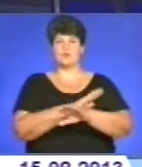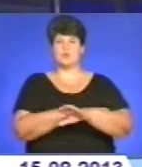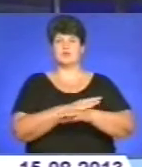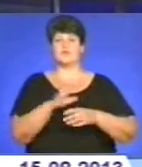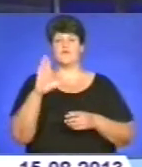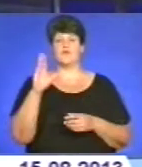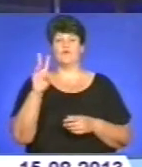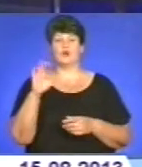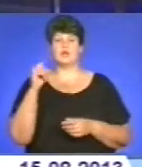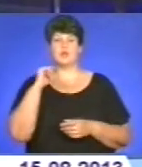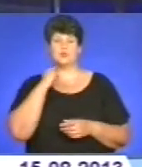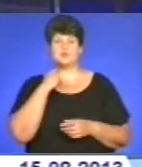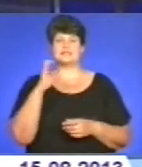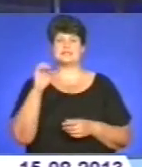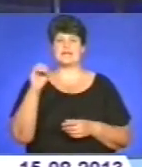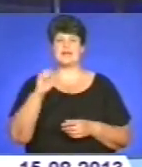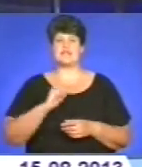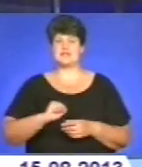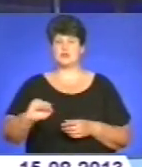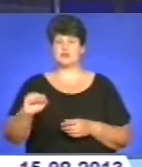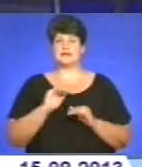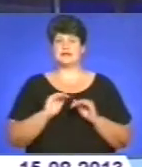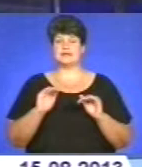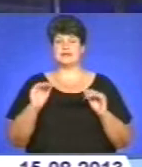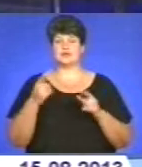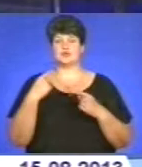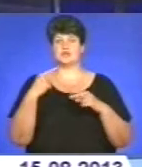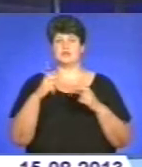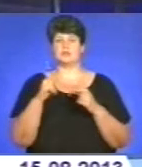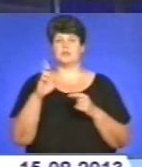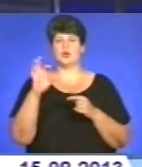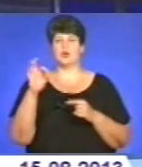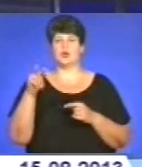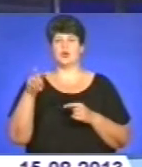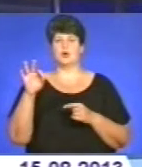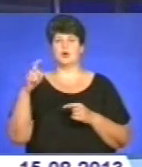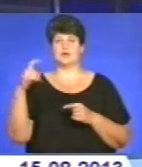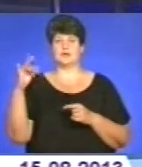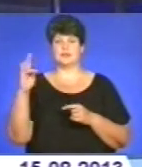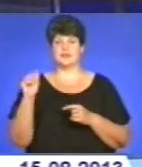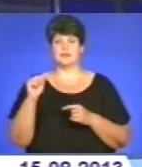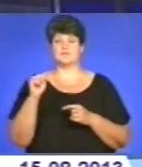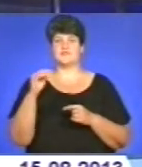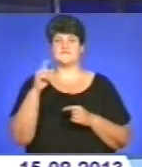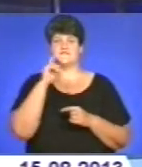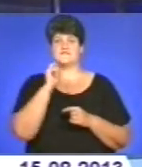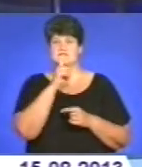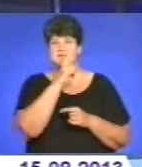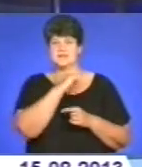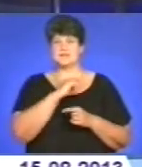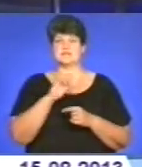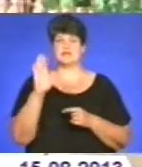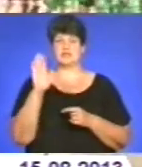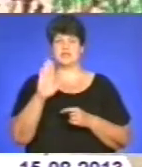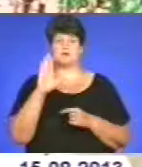Волині, Луцьк, Севастополь, обласна дитячо-юнацька спортивна школа Блохіна та Біланова, Вінниця, Береве, Вік, Володимир, Волинський.